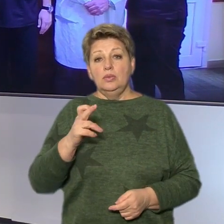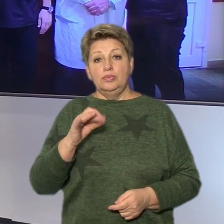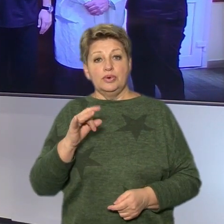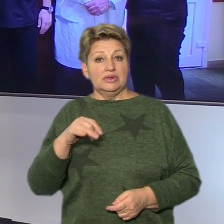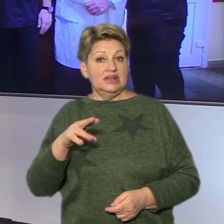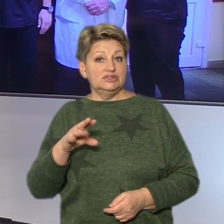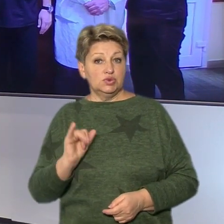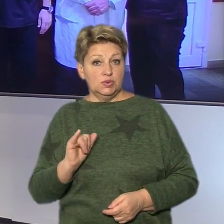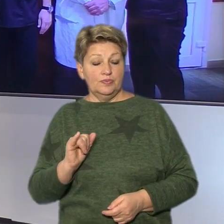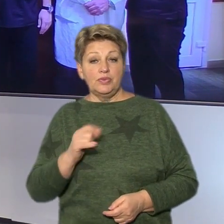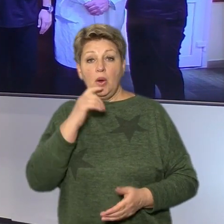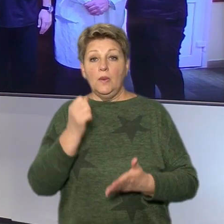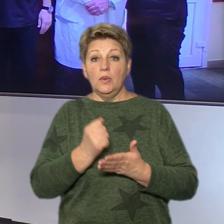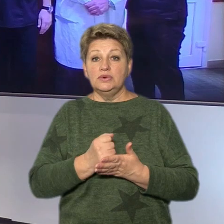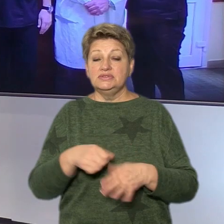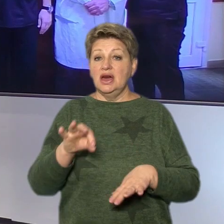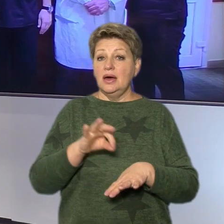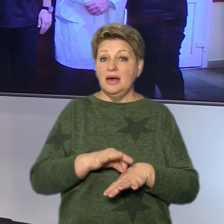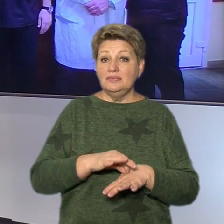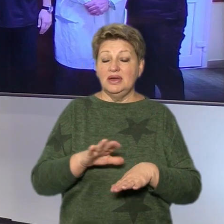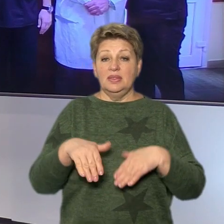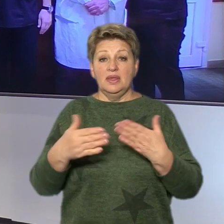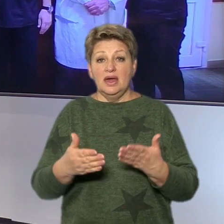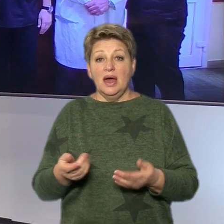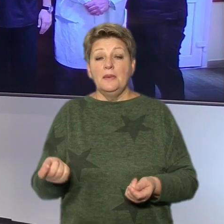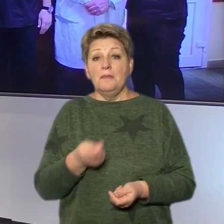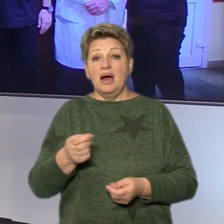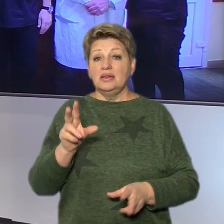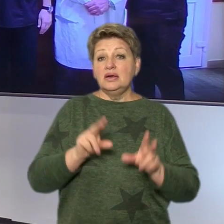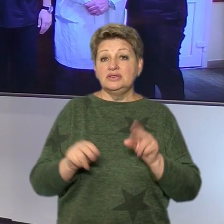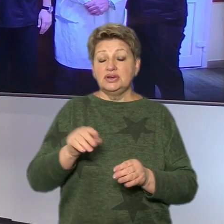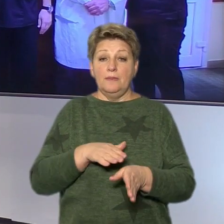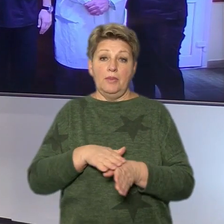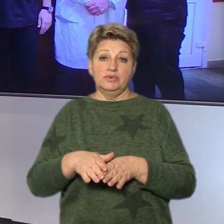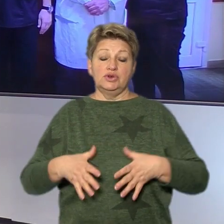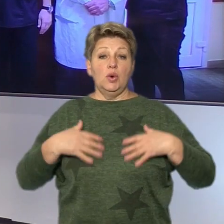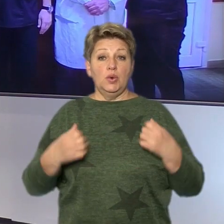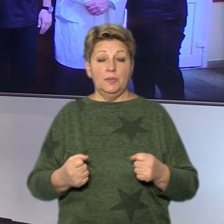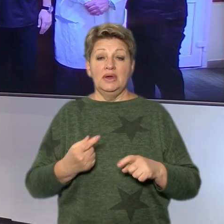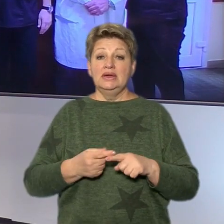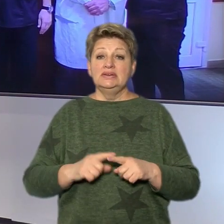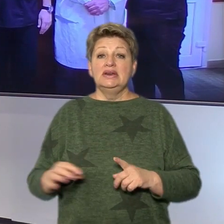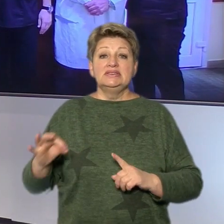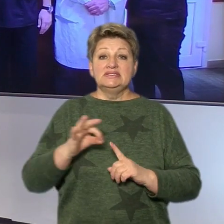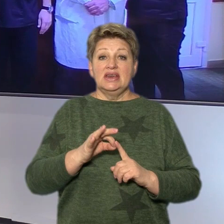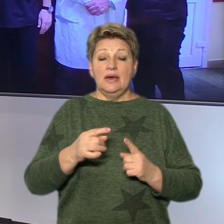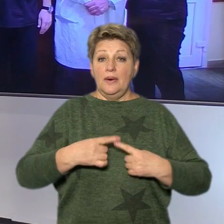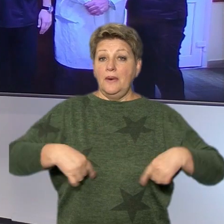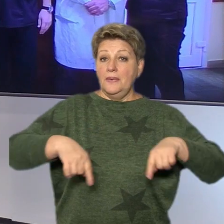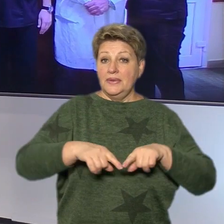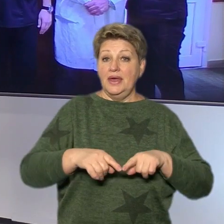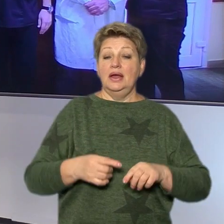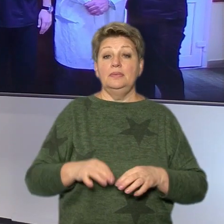вчасно встановлений діагноз дає шанс на малотравматичне лікування та повне одужання. З цією метою у відділенні проводять місячник